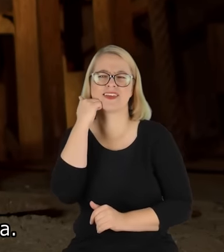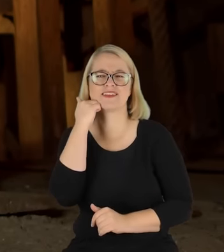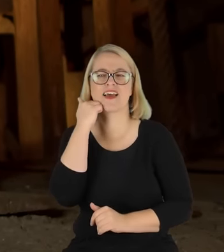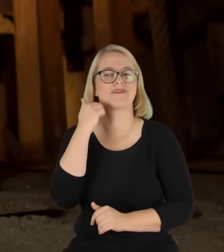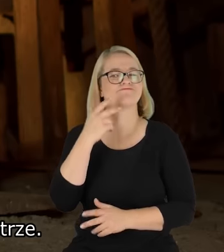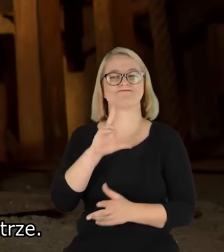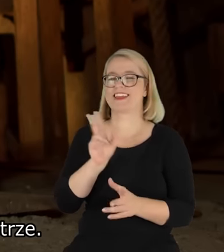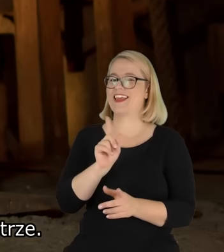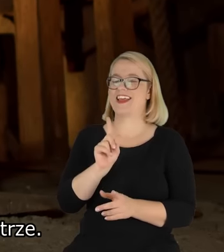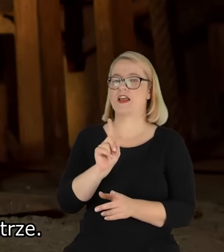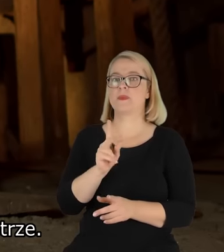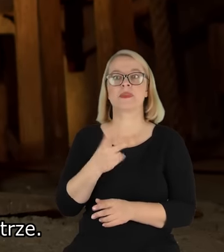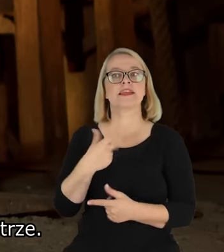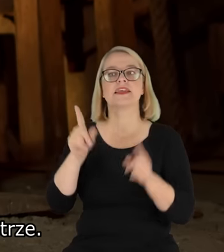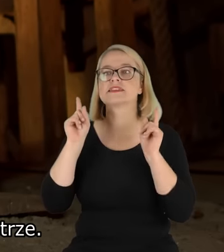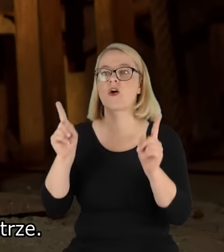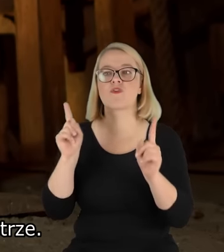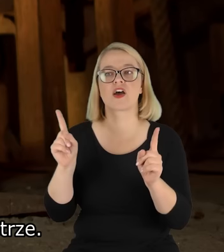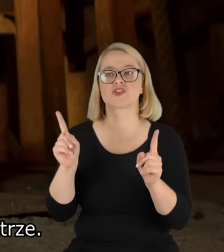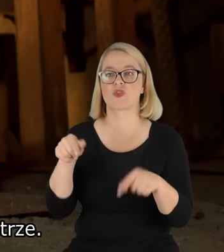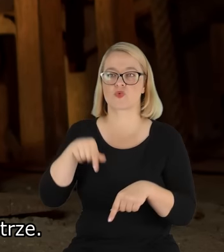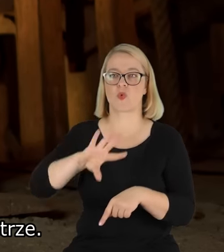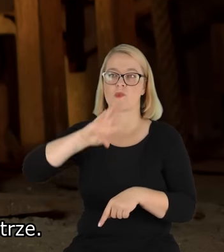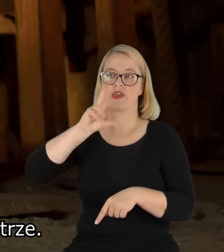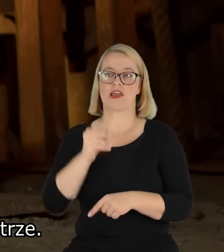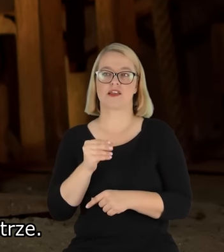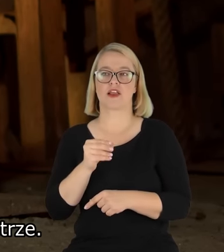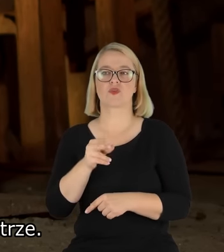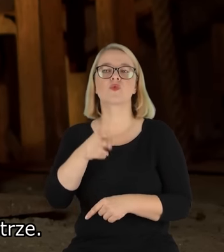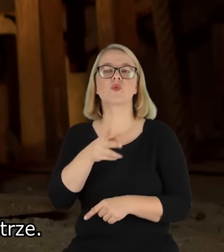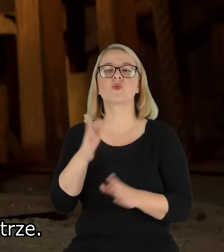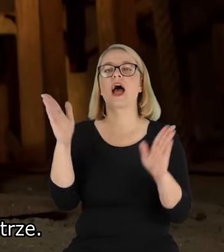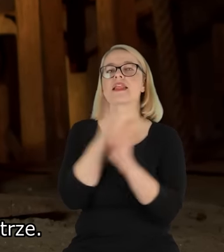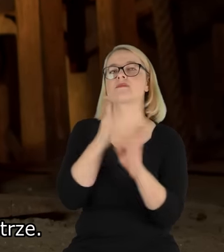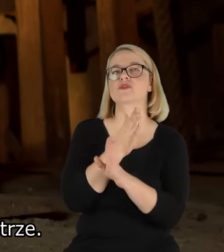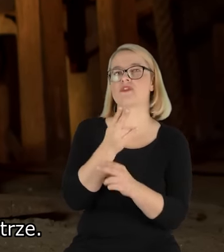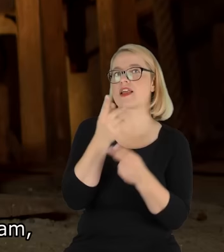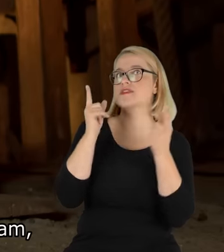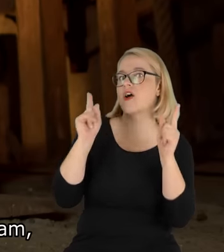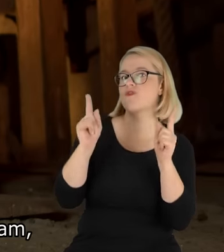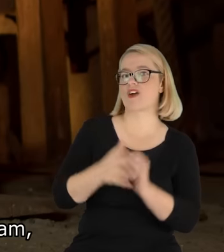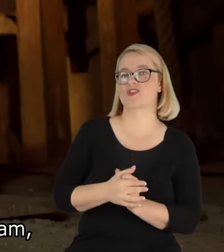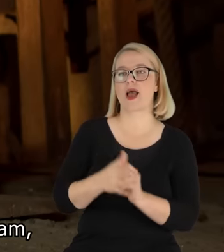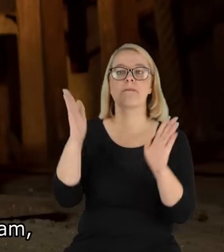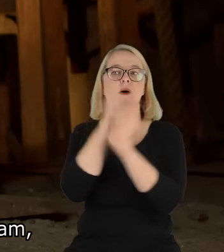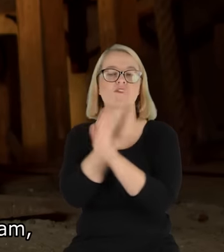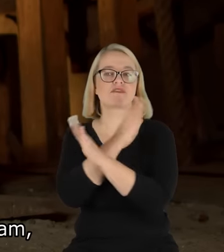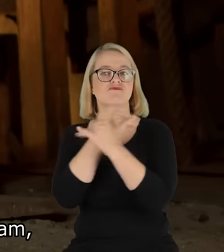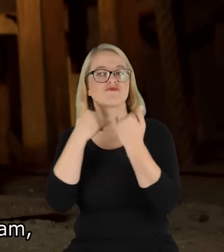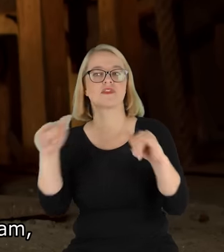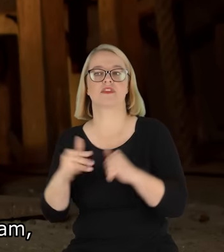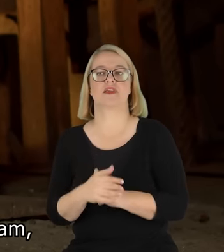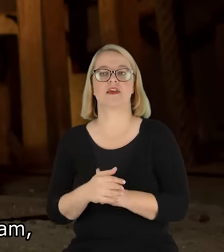piwnica. Ale dostrzega się to piękno, dostrzega się tą atmosferę, to powietrze. I najważniejsze,